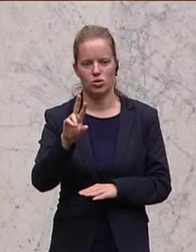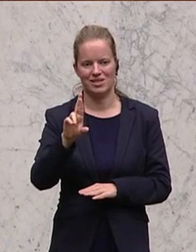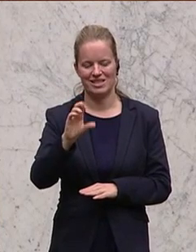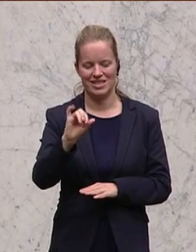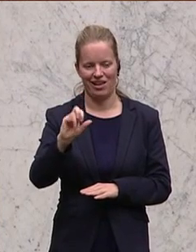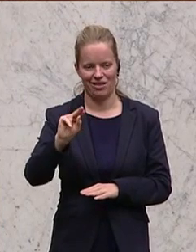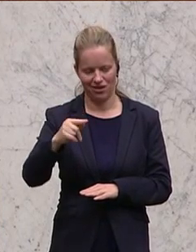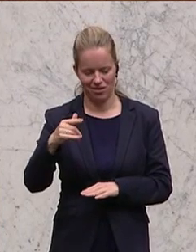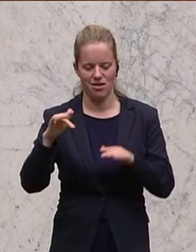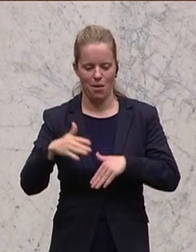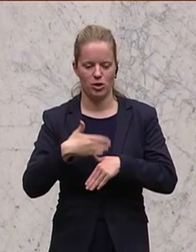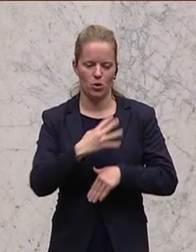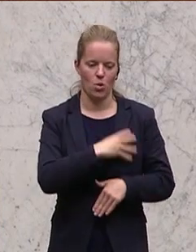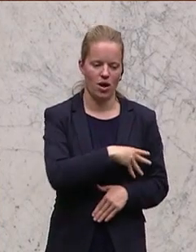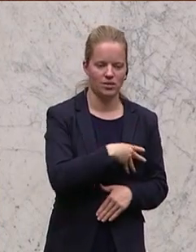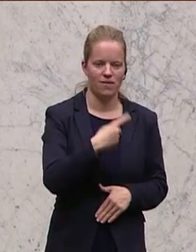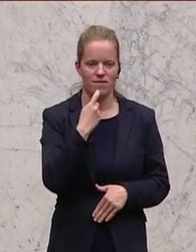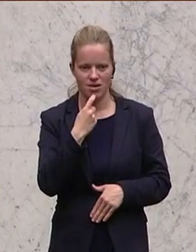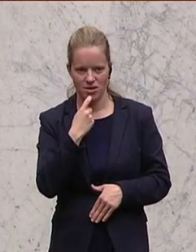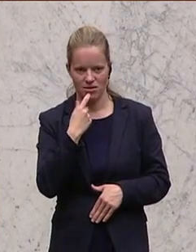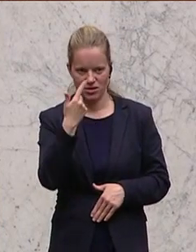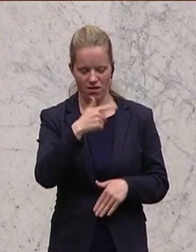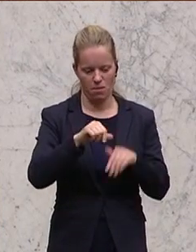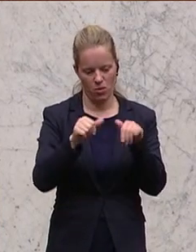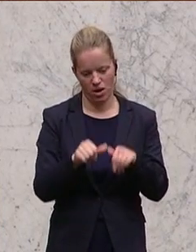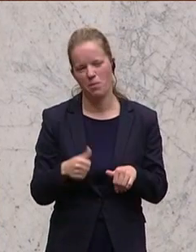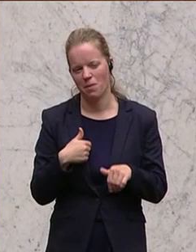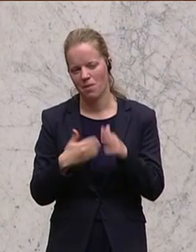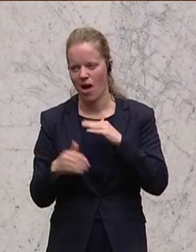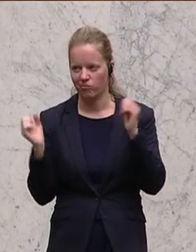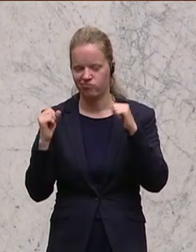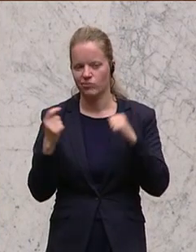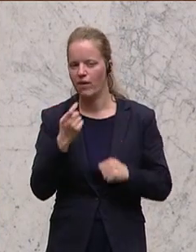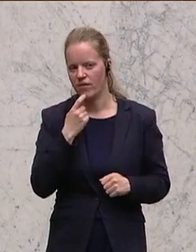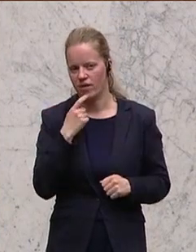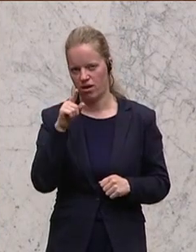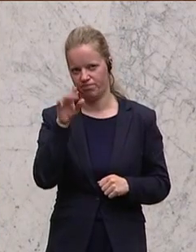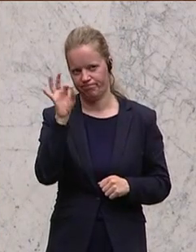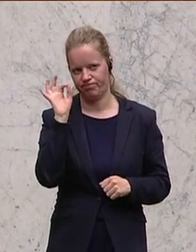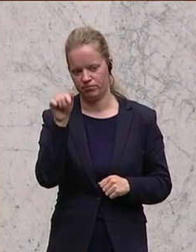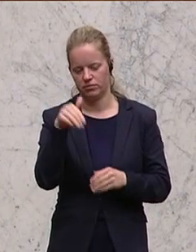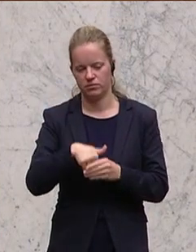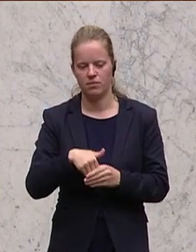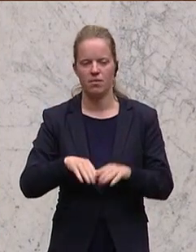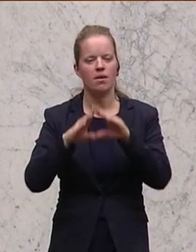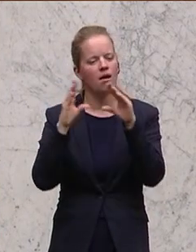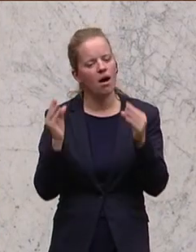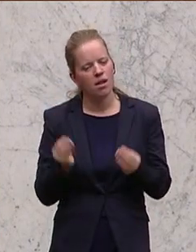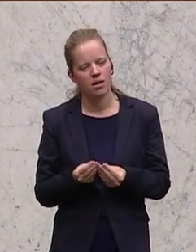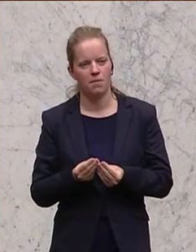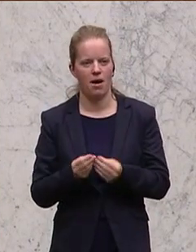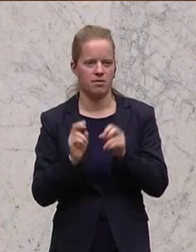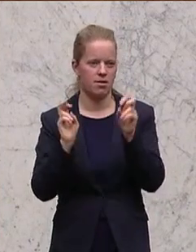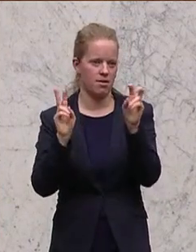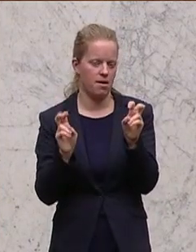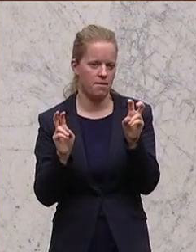uns eher auf das finnische Modell geeinigt. Da geht es darum, dass man ein sehr allgemein gehaltenes